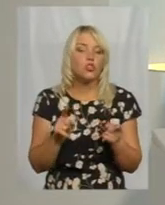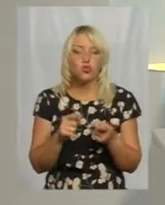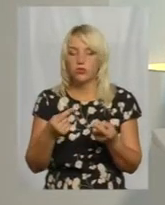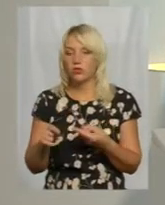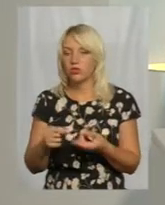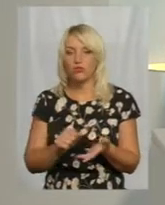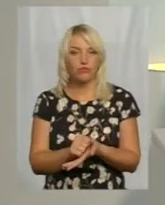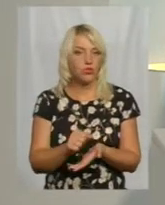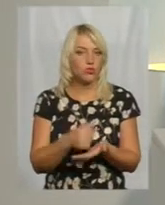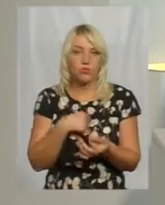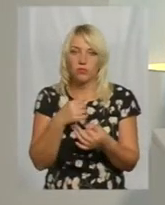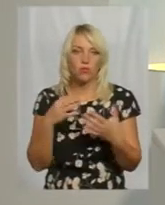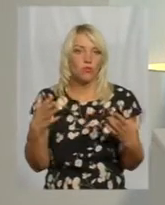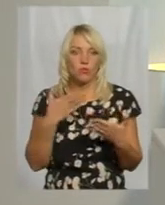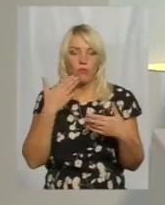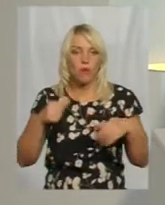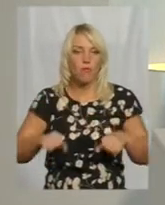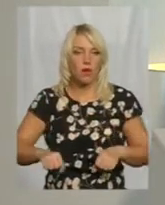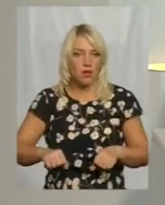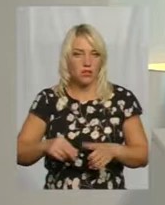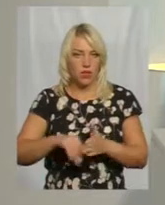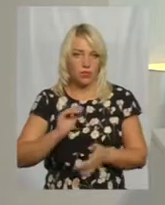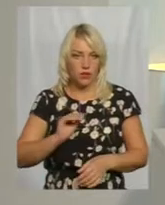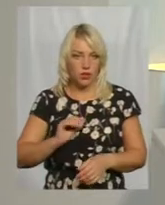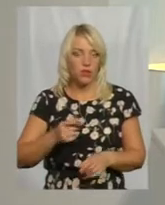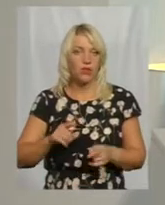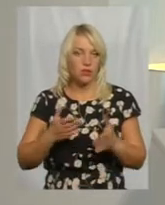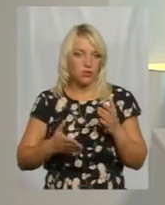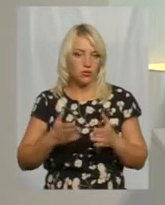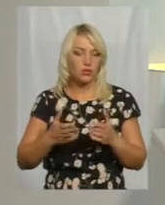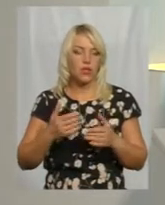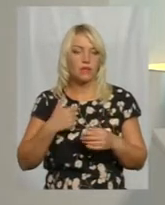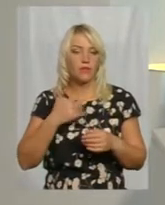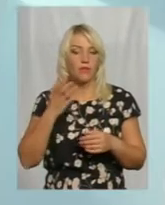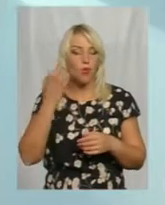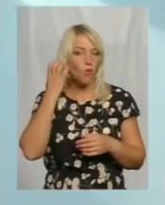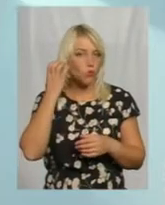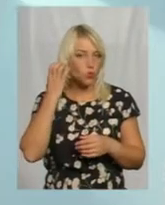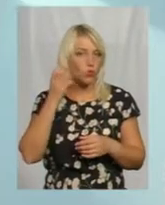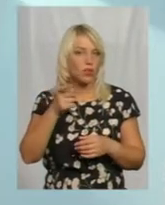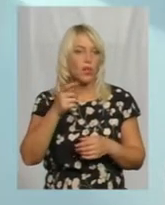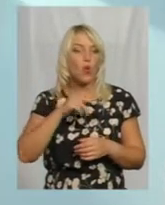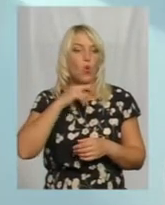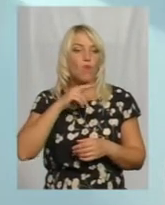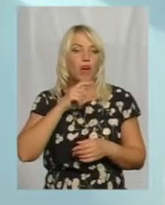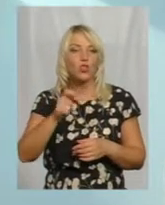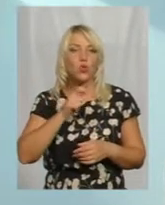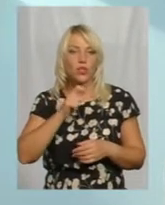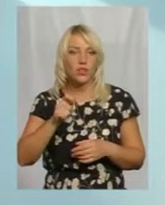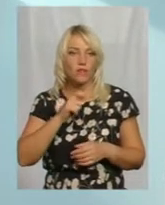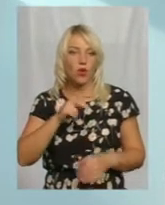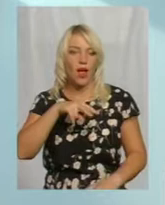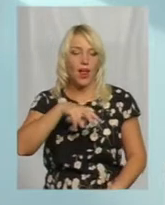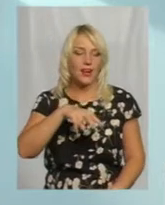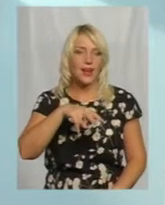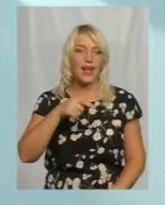видрукувати ми не можемо і не має права його закупити. Навіть, якщо ми уважно слухали інтерв'ю Лілії Гриневич,